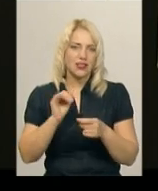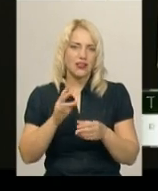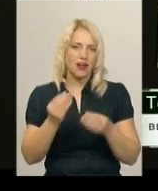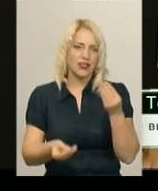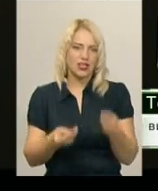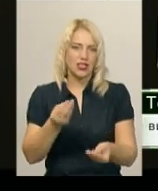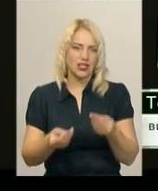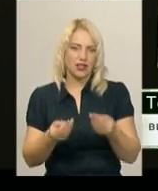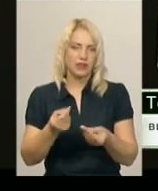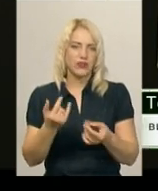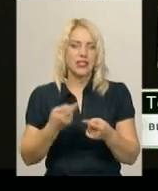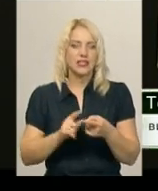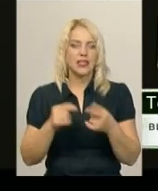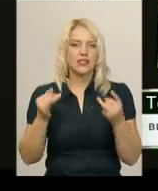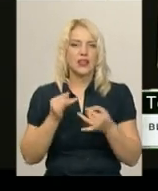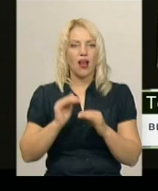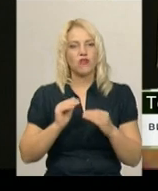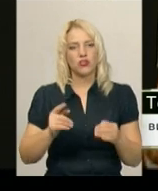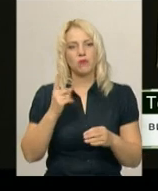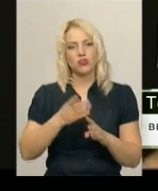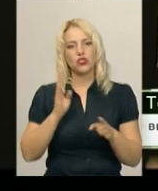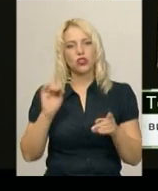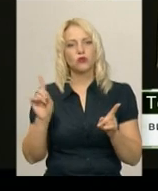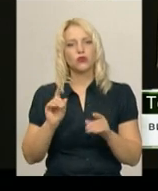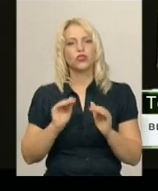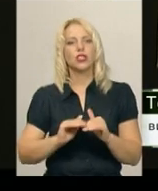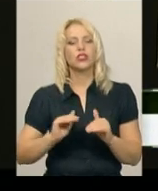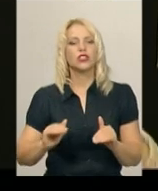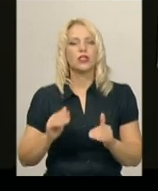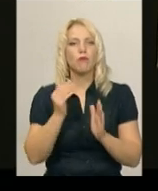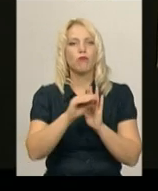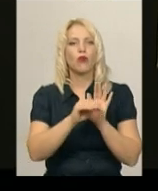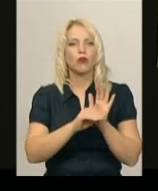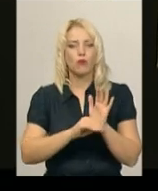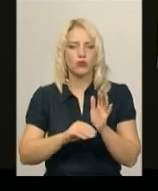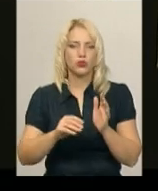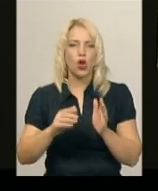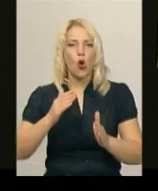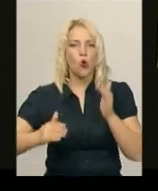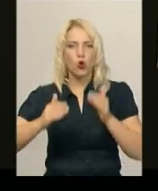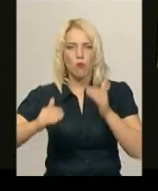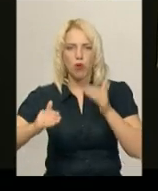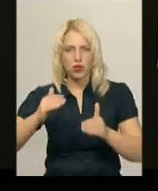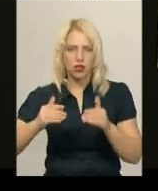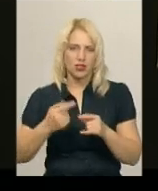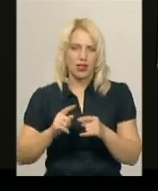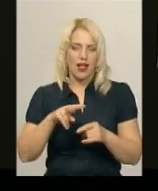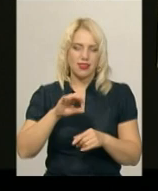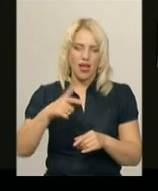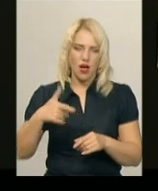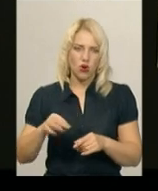Це цікаво дітям, в маршу чергу, тому що вони програмують роботі, вони їх збирають з «Лего», з тих